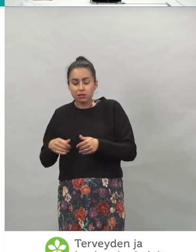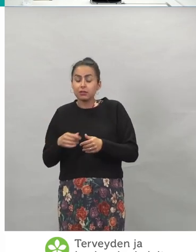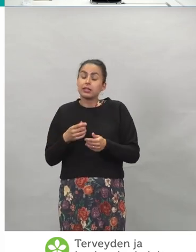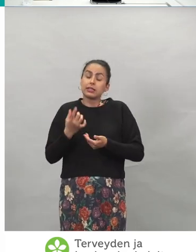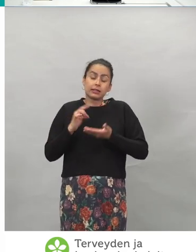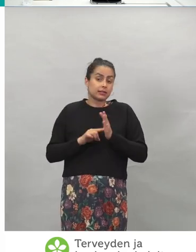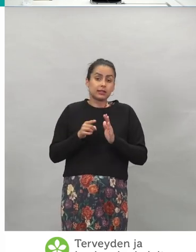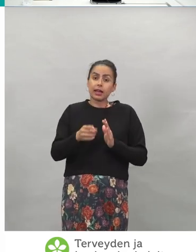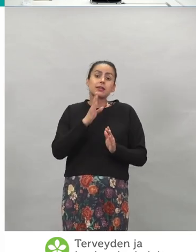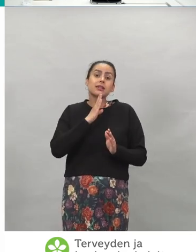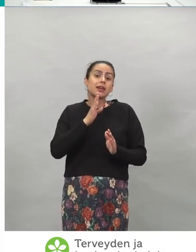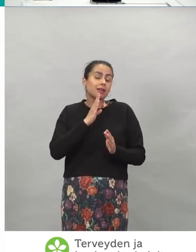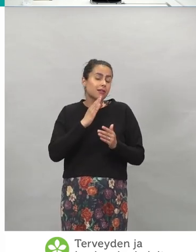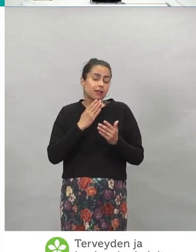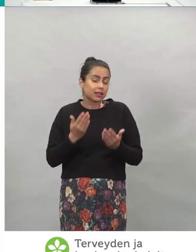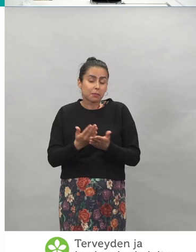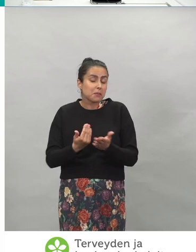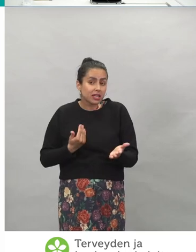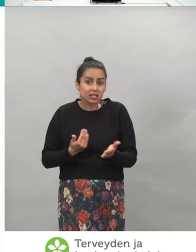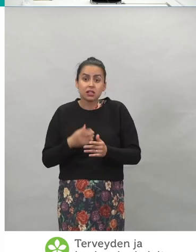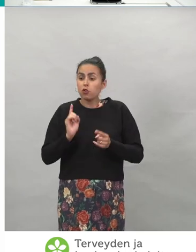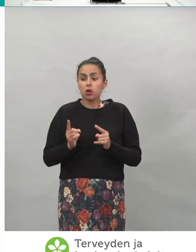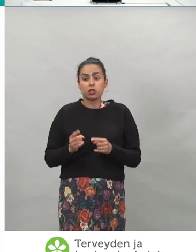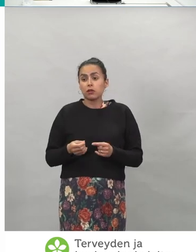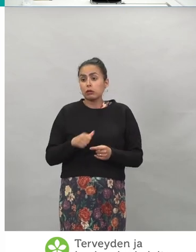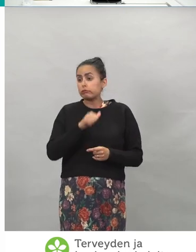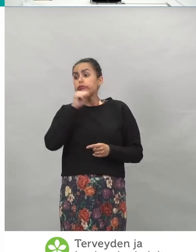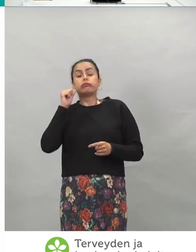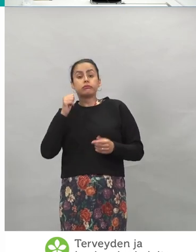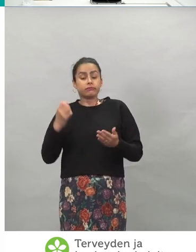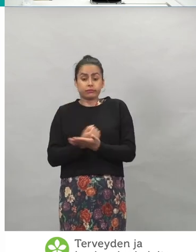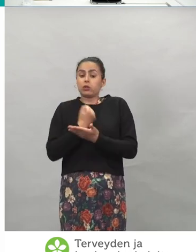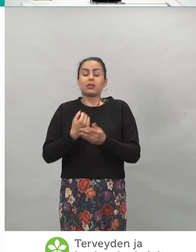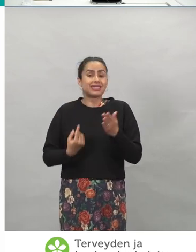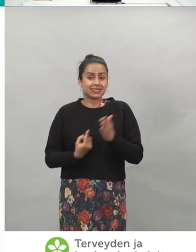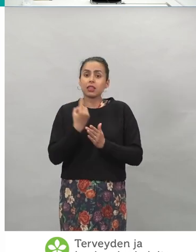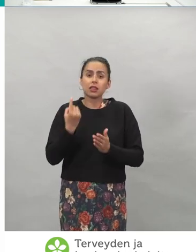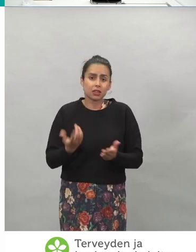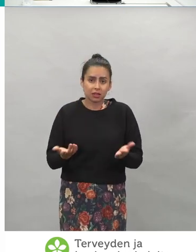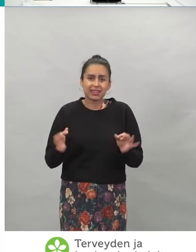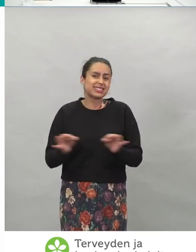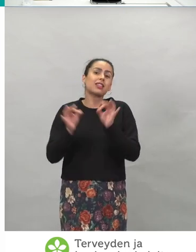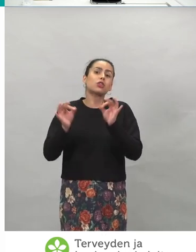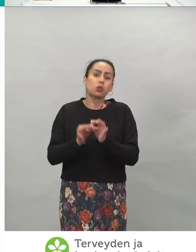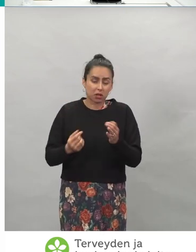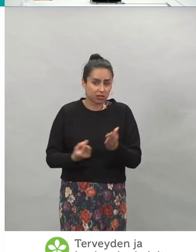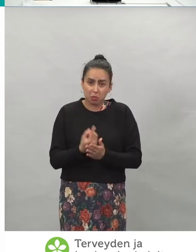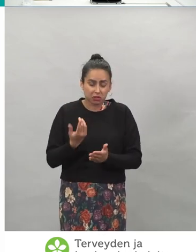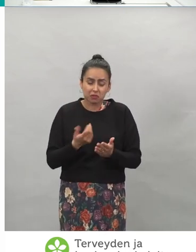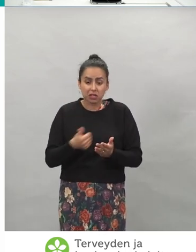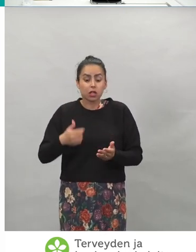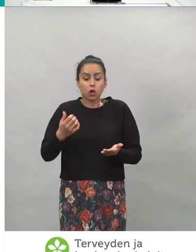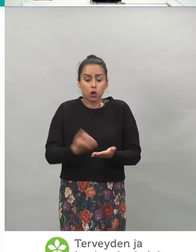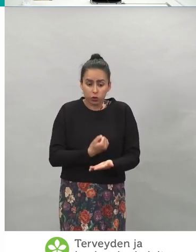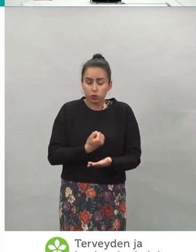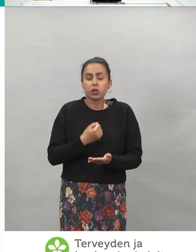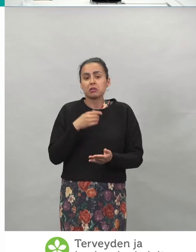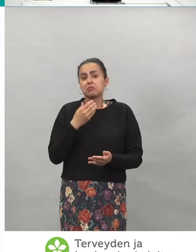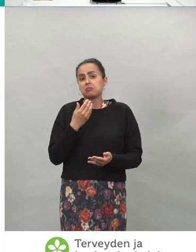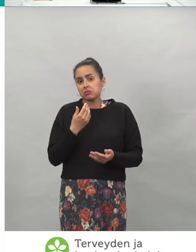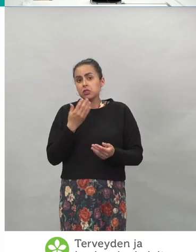tämä ei sinänsä kerro sitä, että nämä voi olla hyvinkin satunnaislöydöksiä, jolloin sitten se, että kuinka moni on sairastunut koronaan